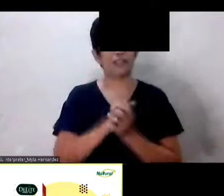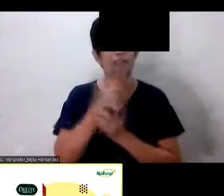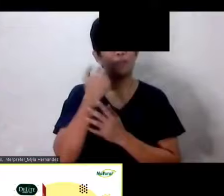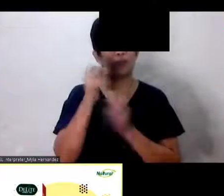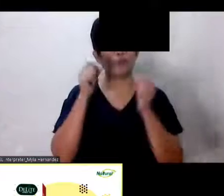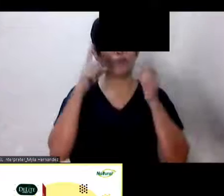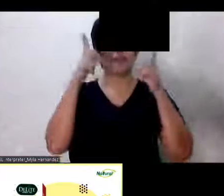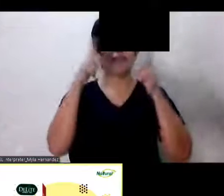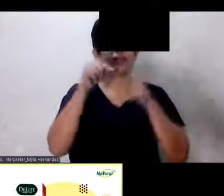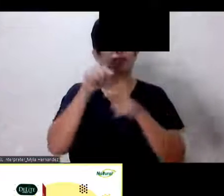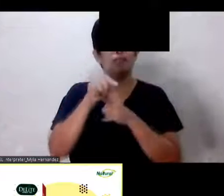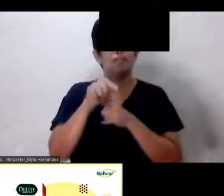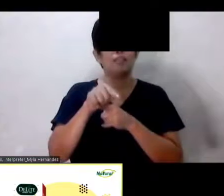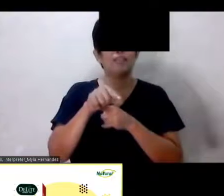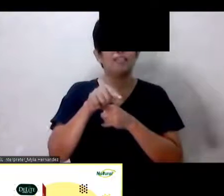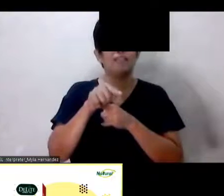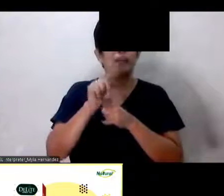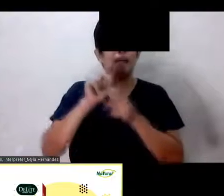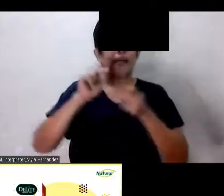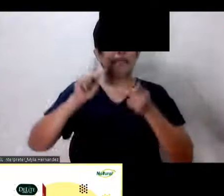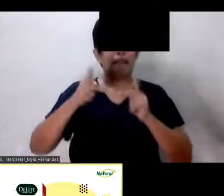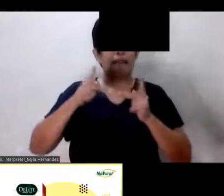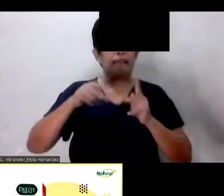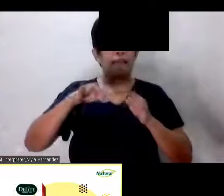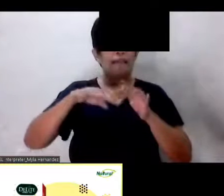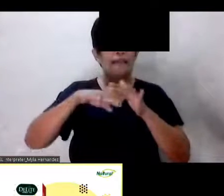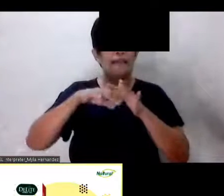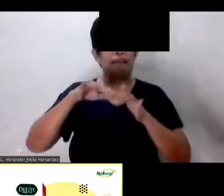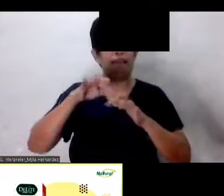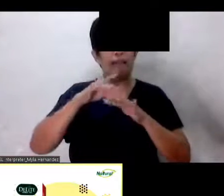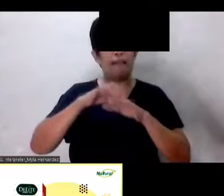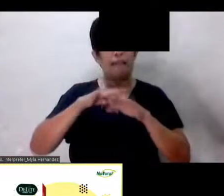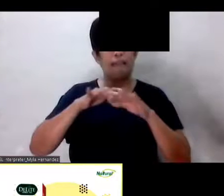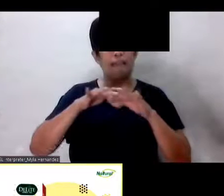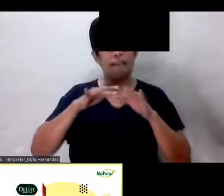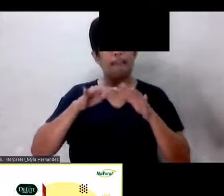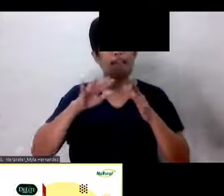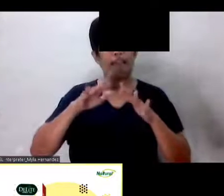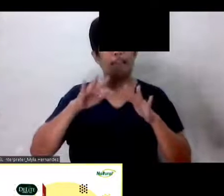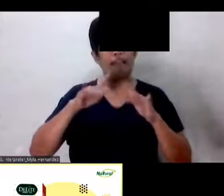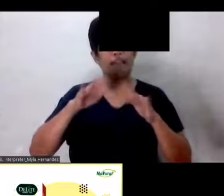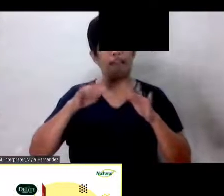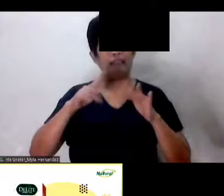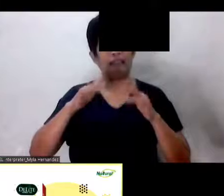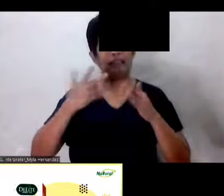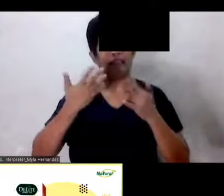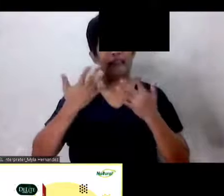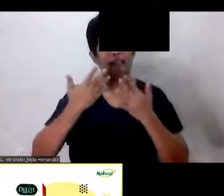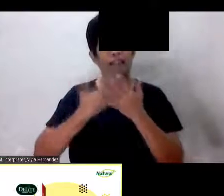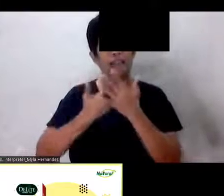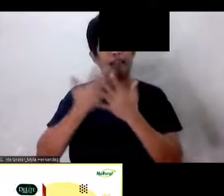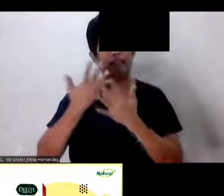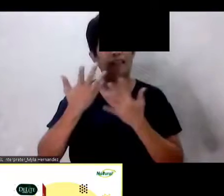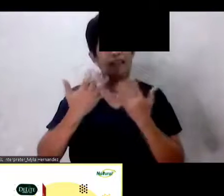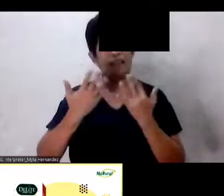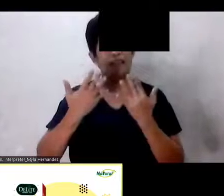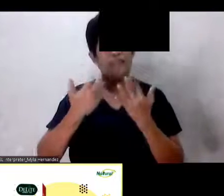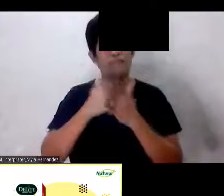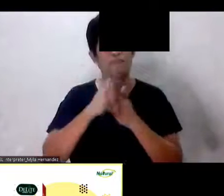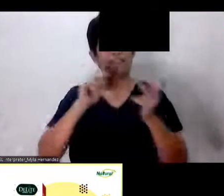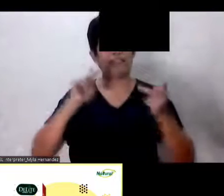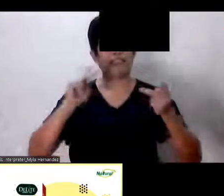Masakit ang daliri niya Kawako naman O pagising mo sa umaga Masakit na Masakit na Okay